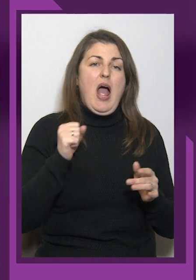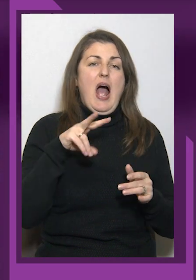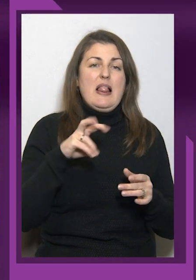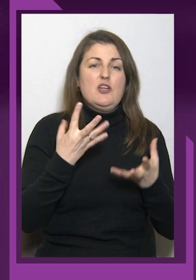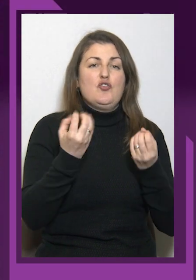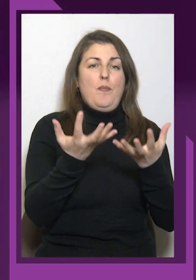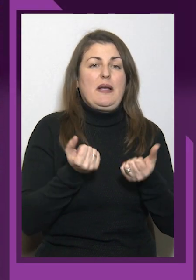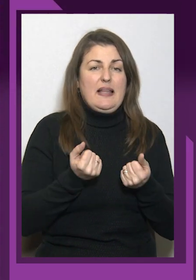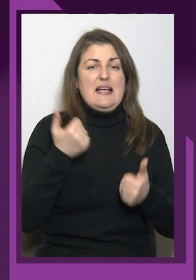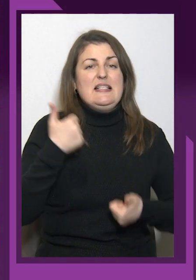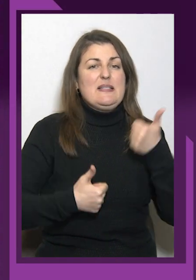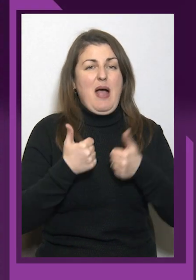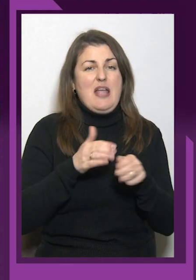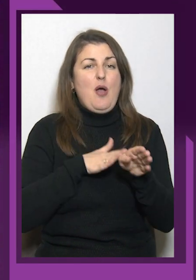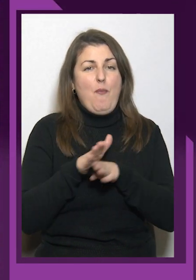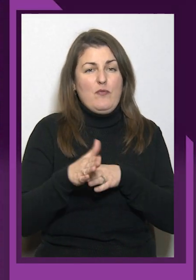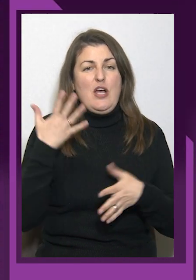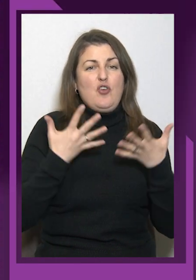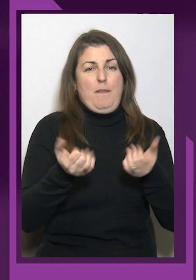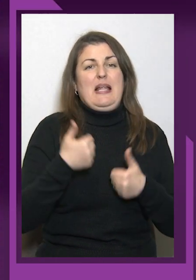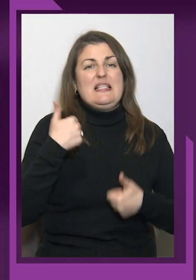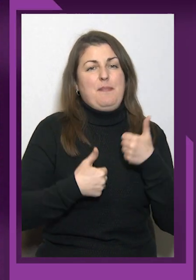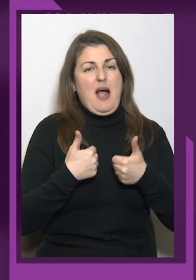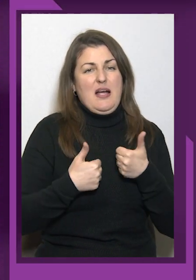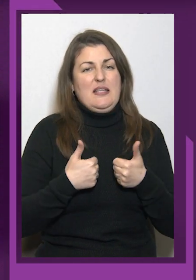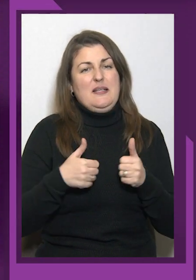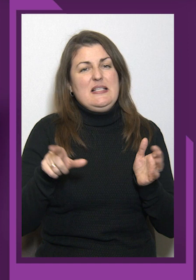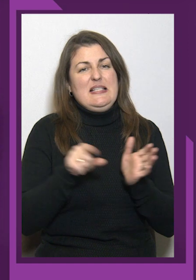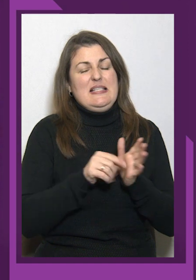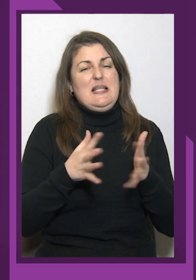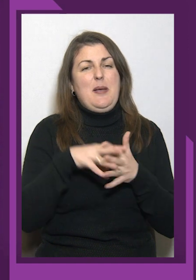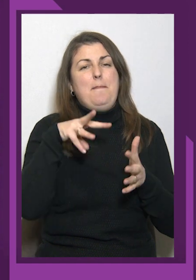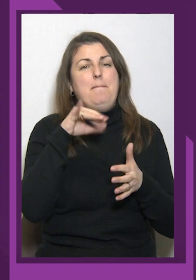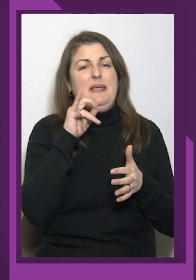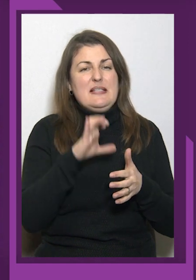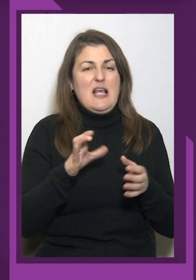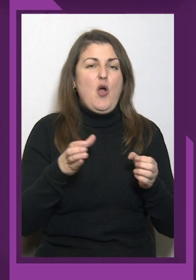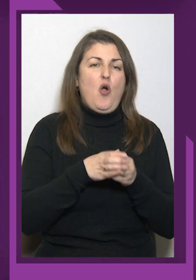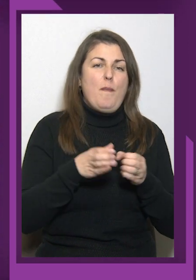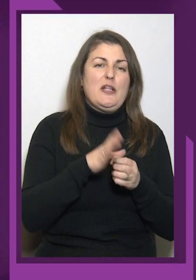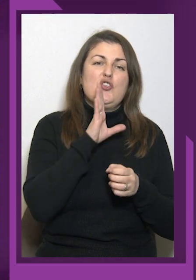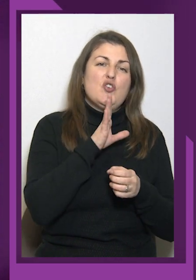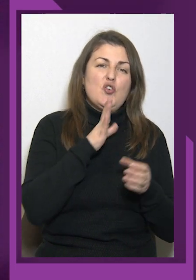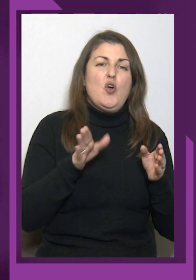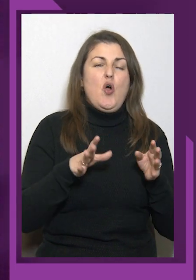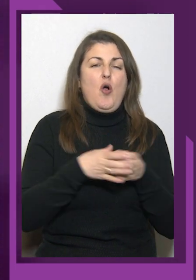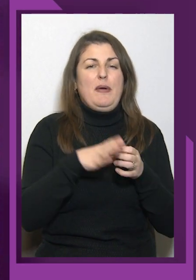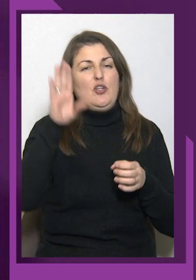з міксом, з командою, з жіночою командою Чоловічі, то ми перші в Європі.